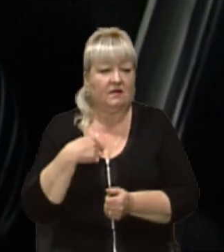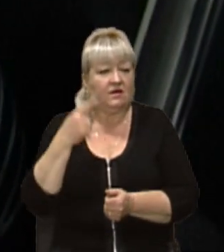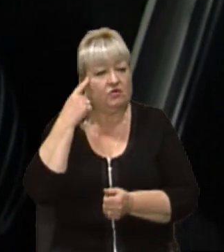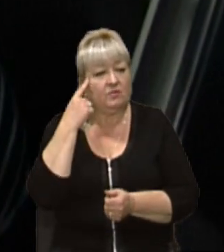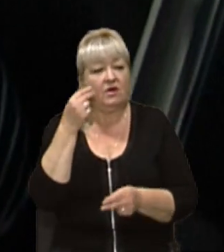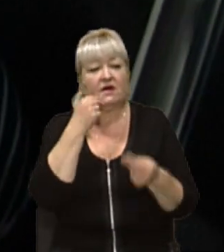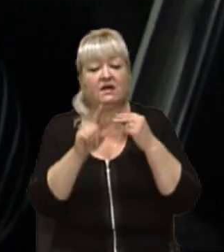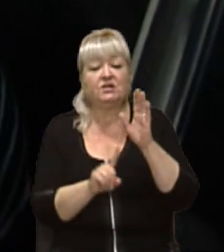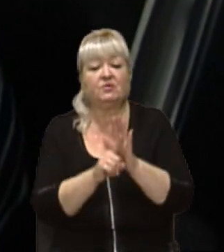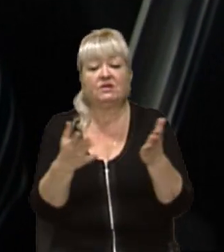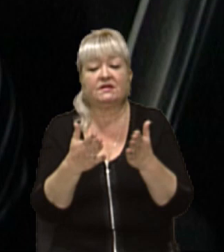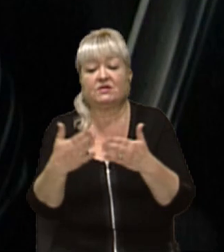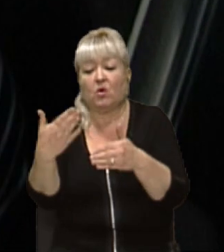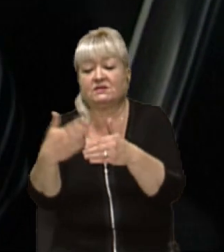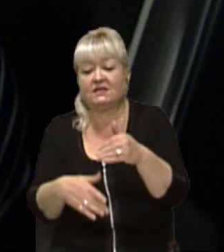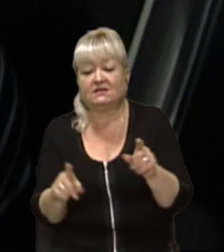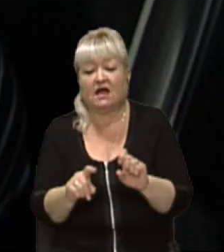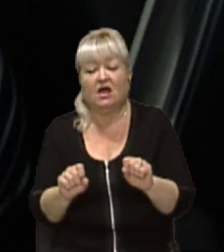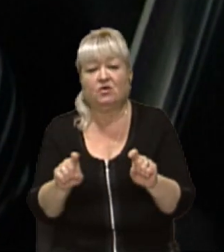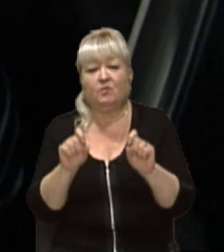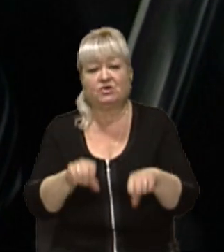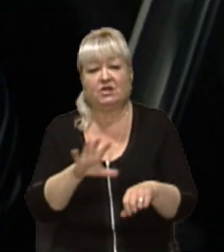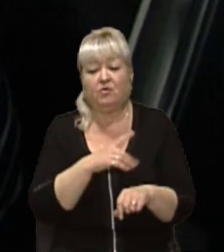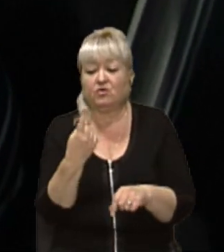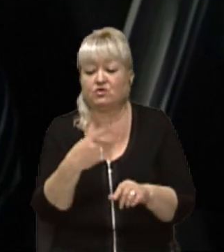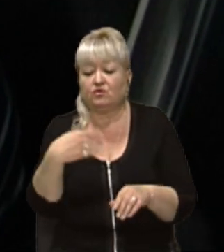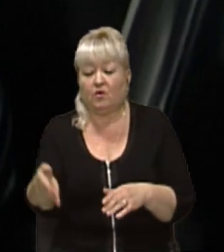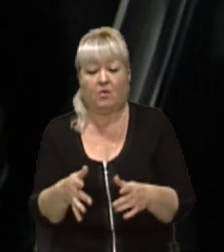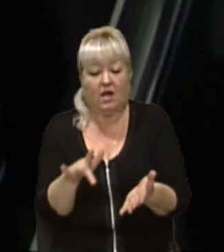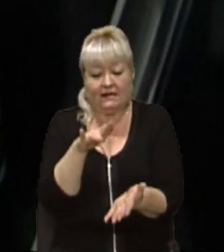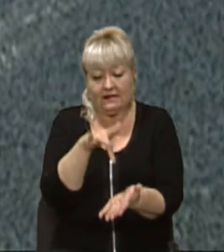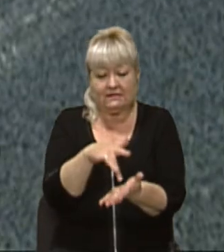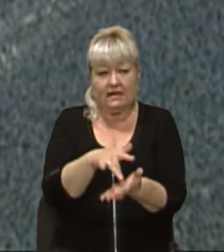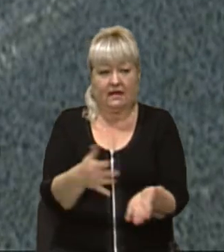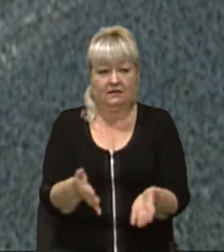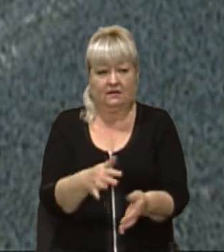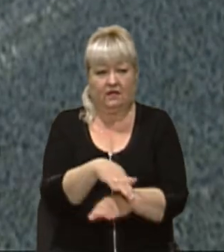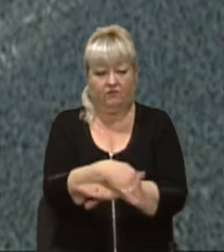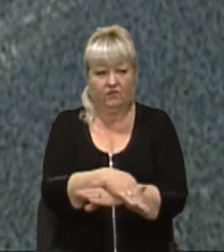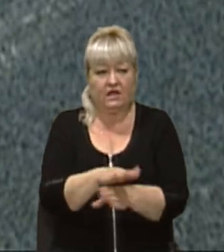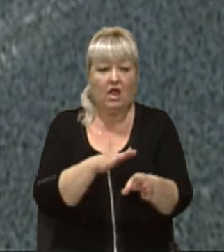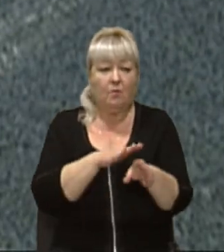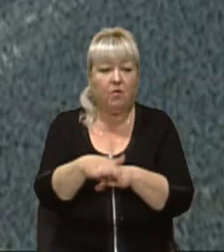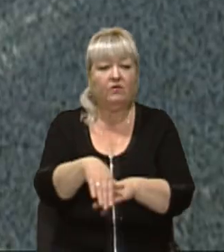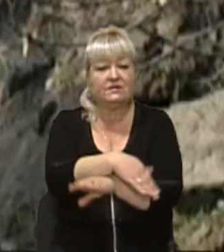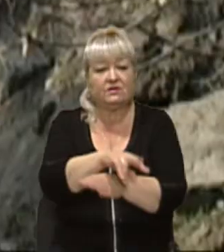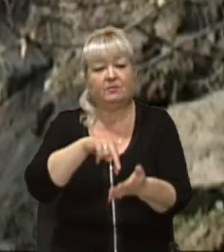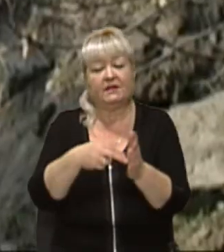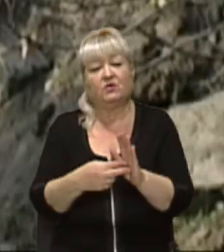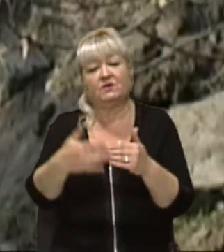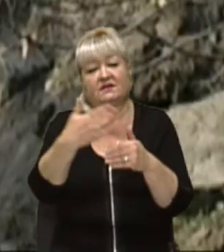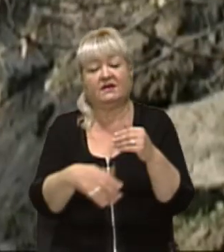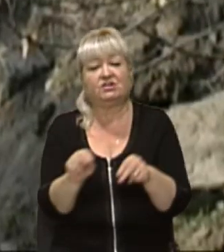починати з якогось кінця, щоб можна було з одного боку хоч заїжджати, а не з середини вулиці. Повністю Курмановича планують завершити